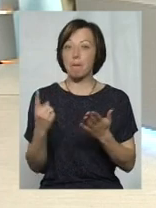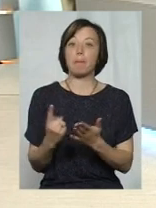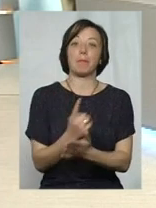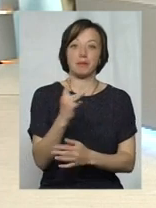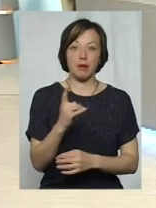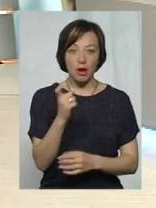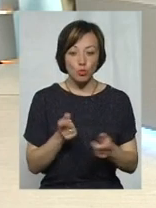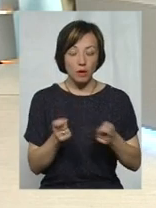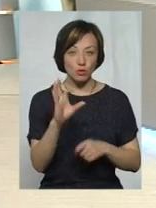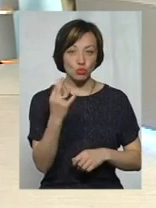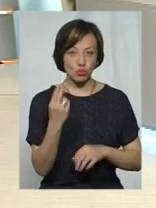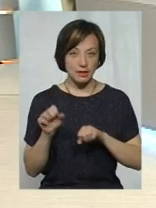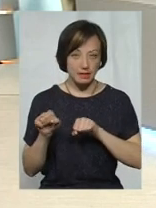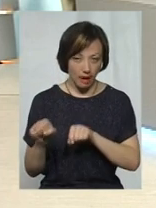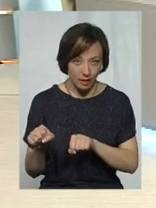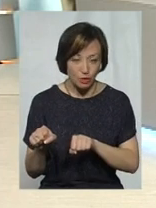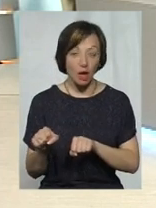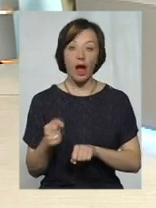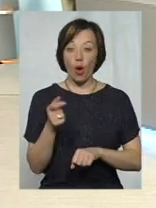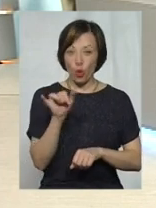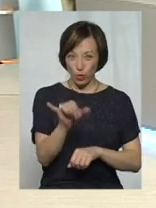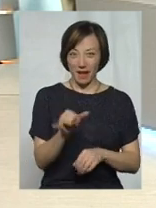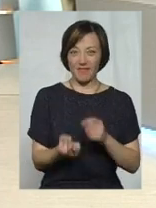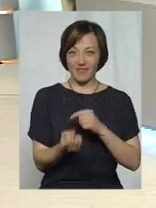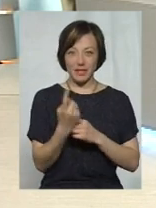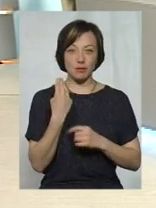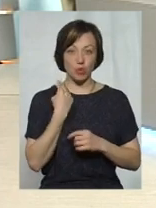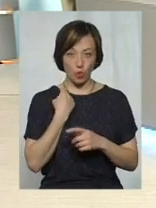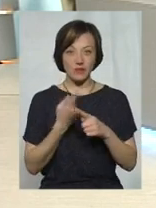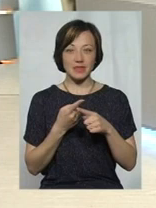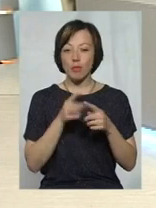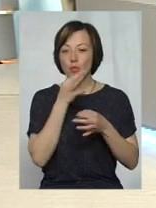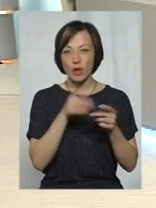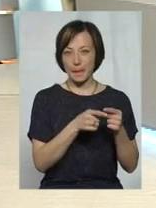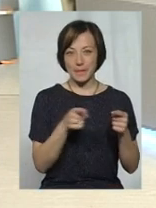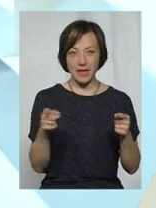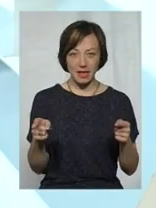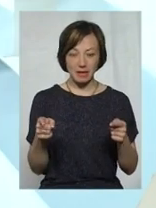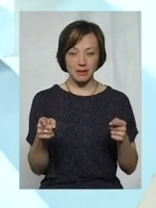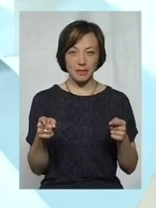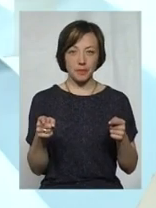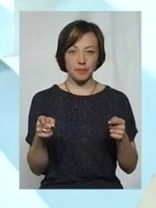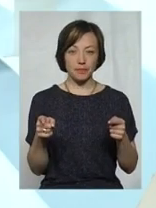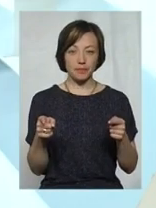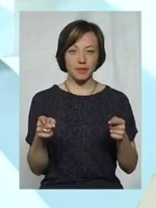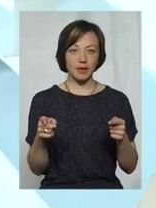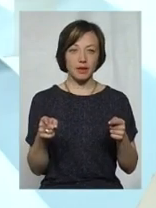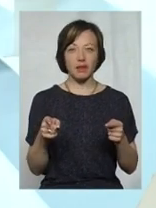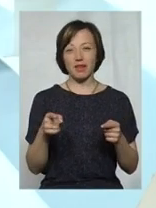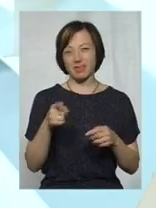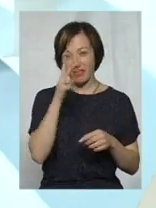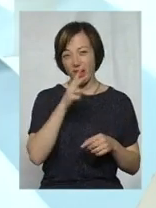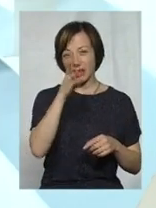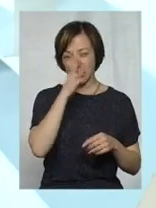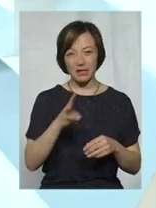управління соціального захисту населення і в неї виникла заборгованість за будь-який період, перед зверненням 2 місяці, 3,